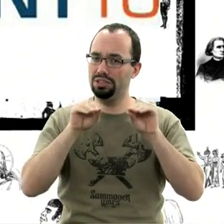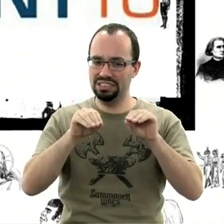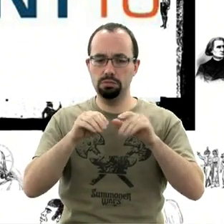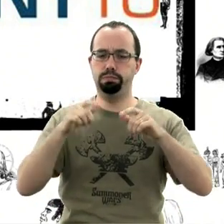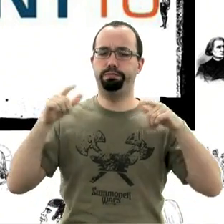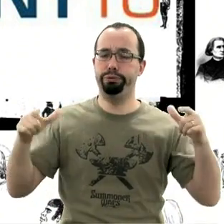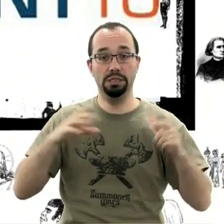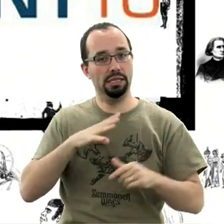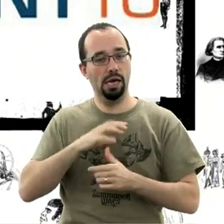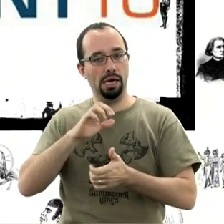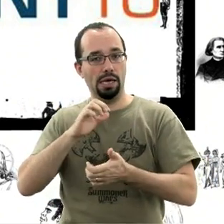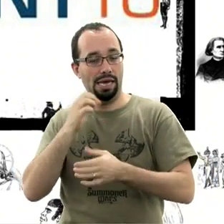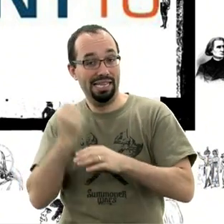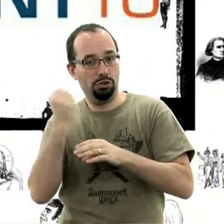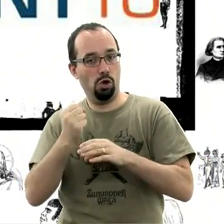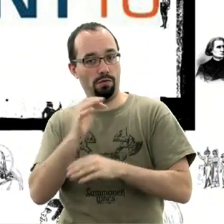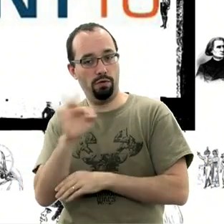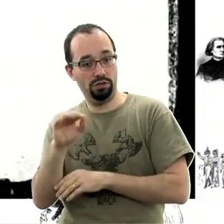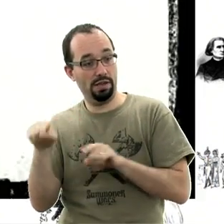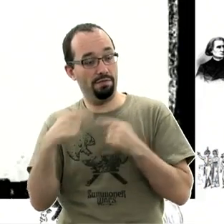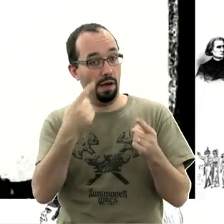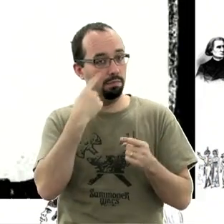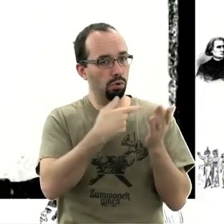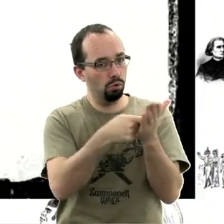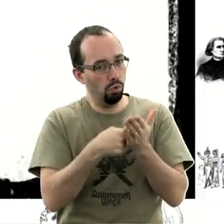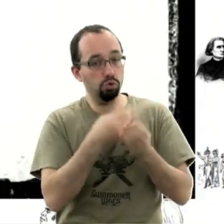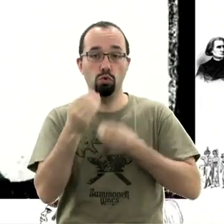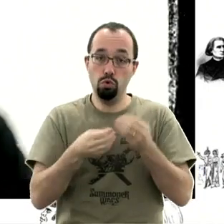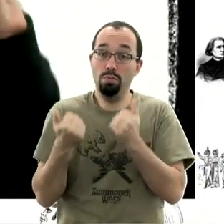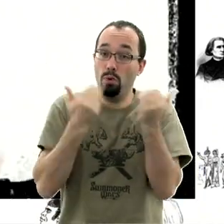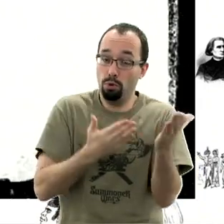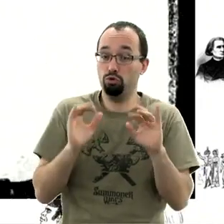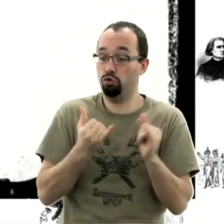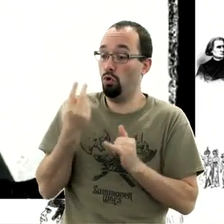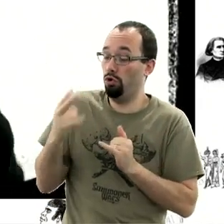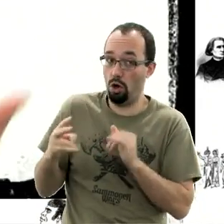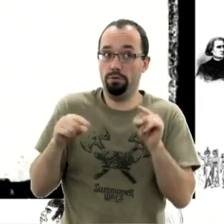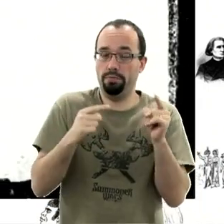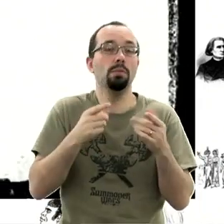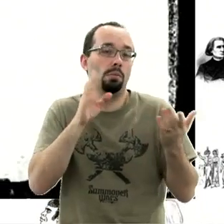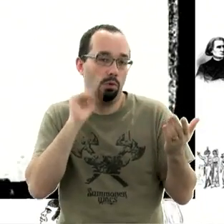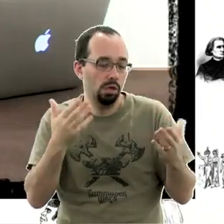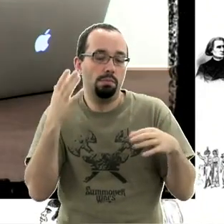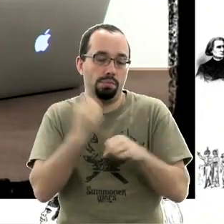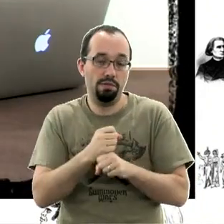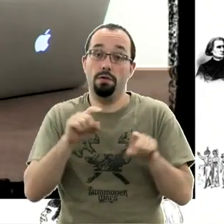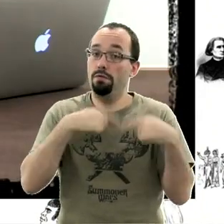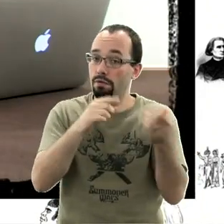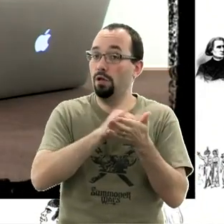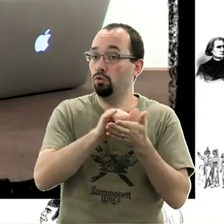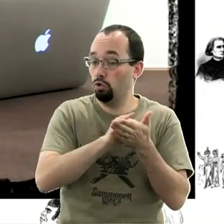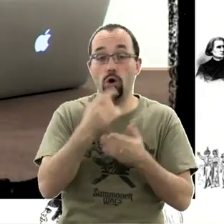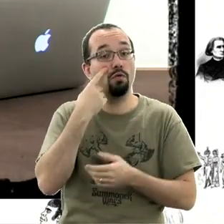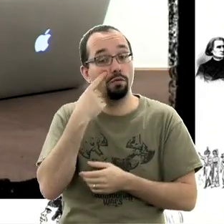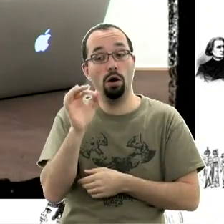leurs courses ou certains de nos éditeurs français vont proposer des jeux au secteur américain. Enfin bref, on sera à New York. On va vous rapporter un petit peu où on est, le secteur français